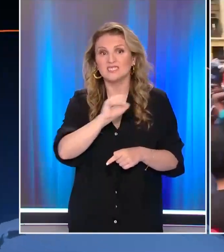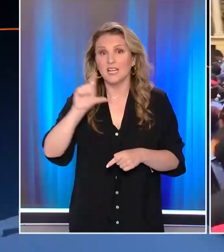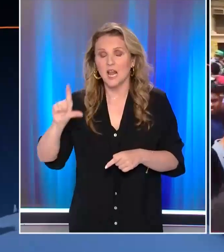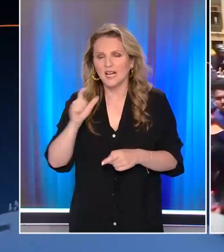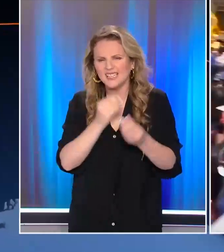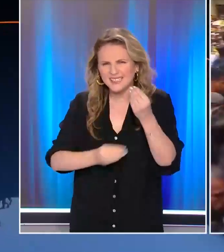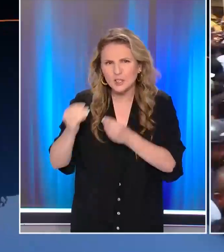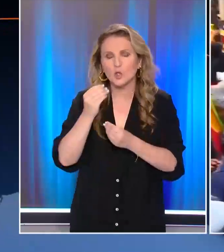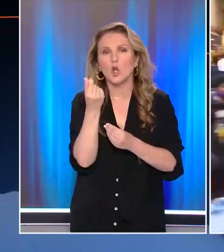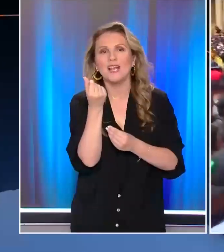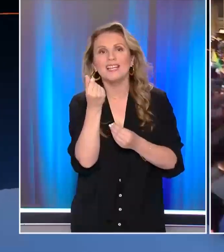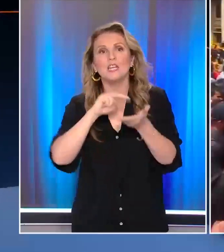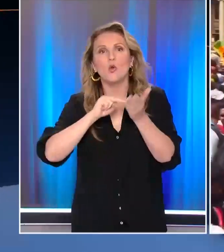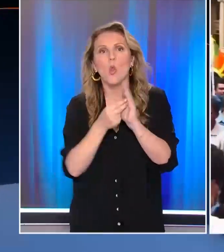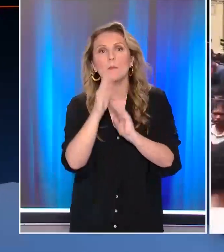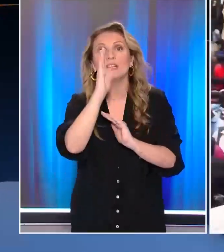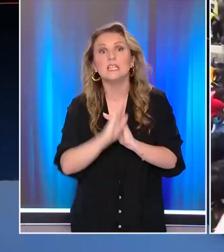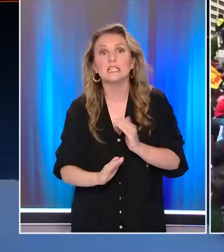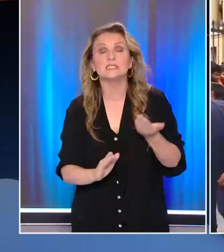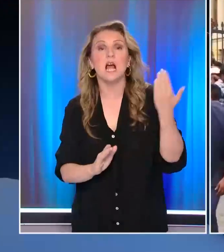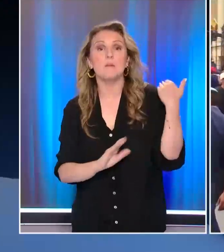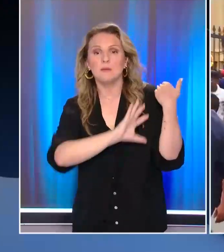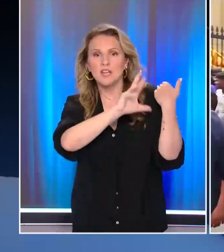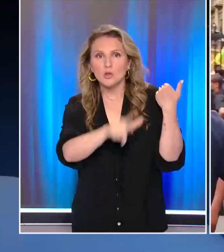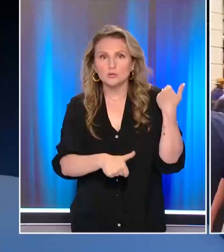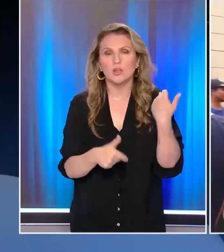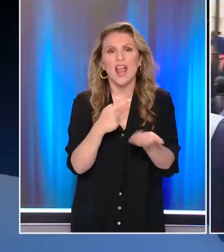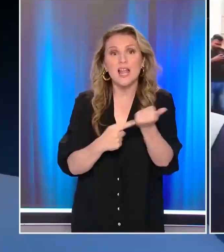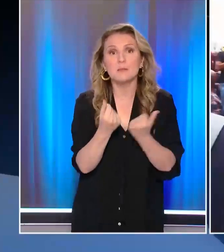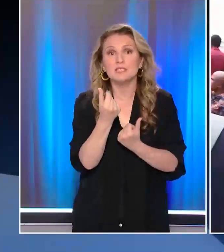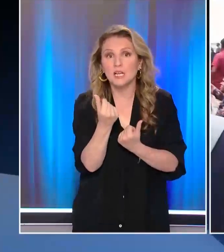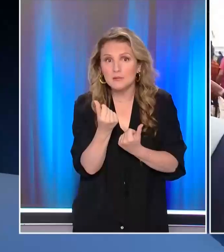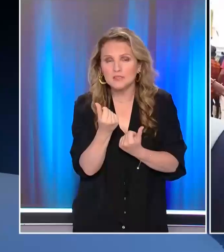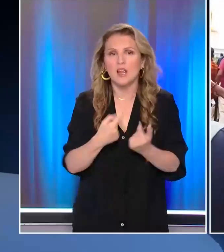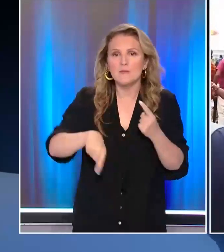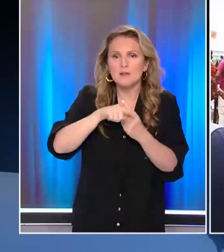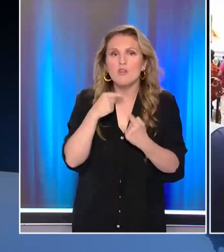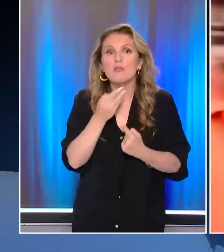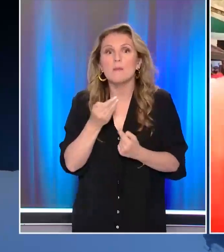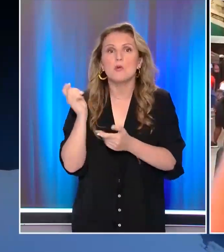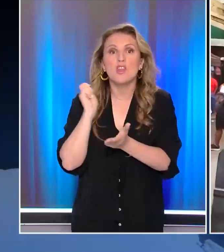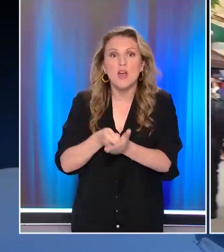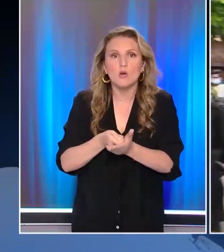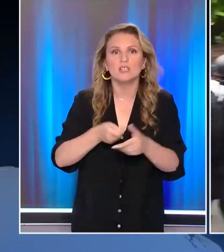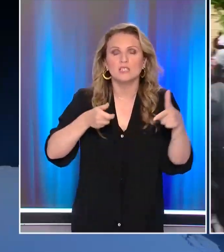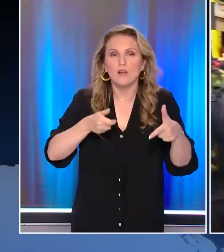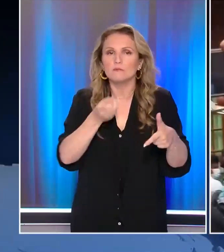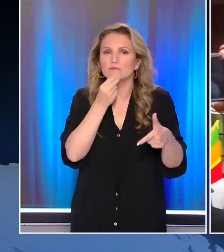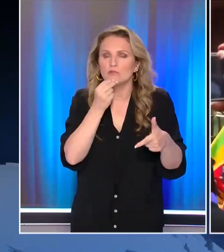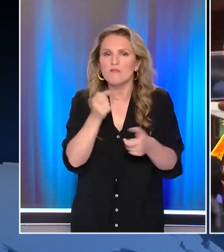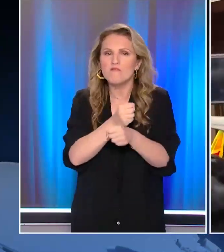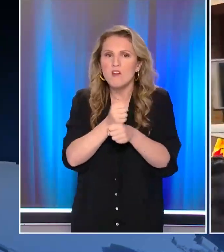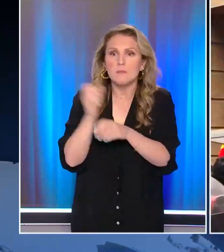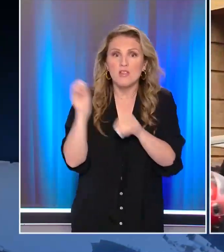χειρότερη οικονομική κρίση στην ιστορία της από την έλλειψη συναλλάγματος ενώ δεν μπορεί να εισάγει καύσιμα, τρόφιμα και